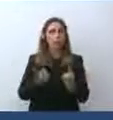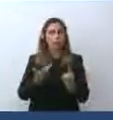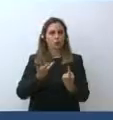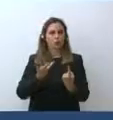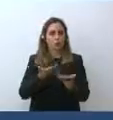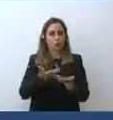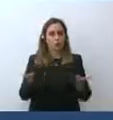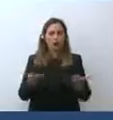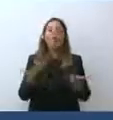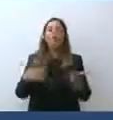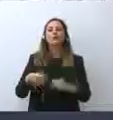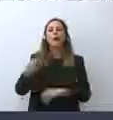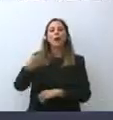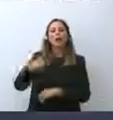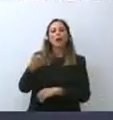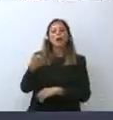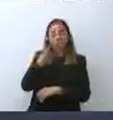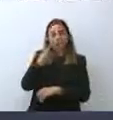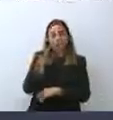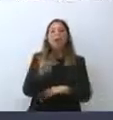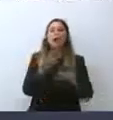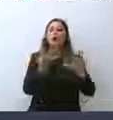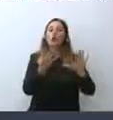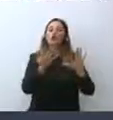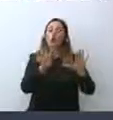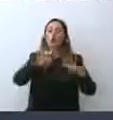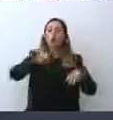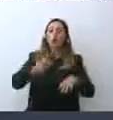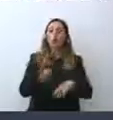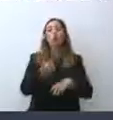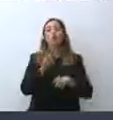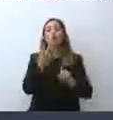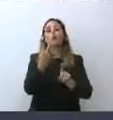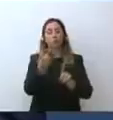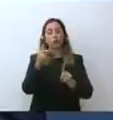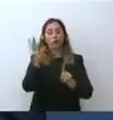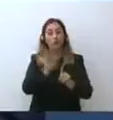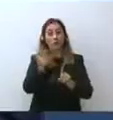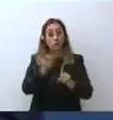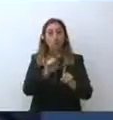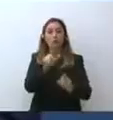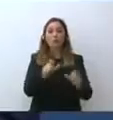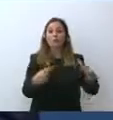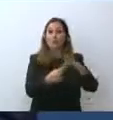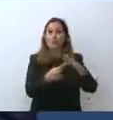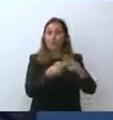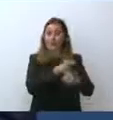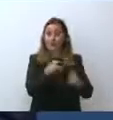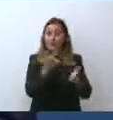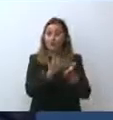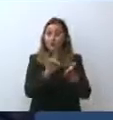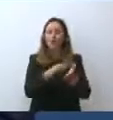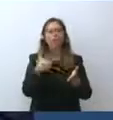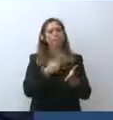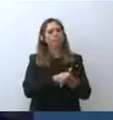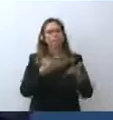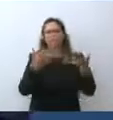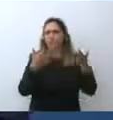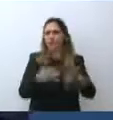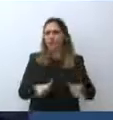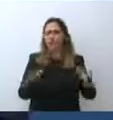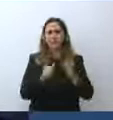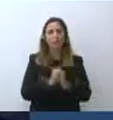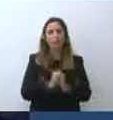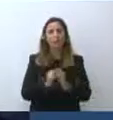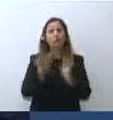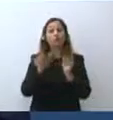dati che il Presidente ha dato prima. Il 91,5% del personale si è vaccinato e i ragazzi